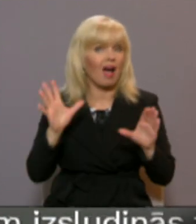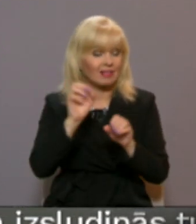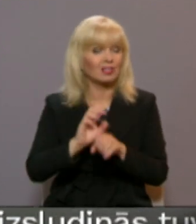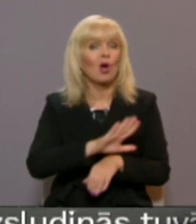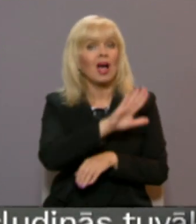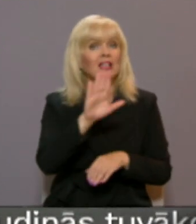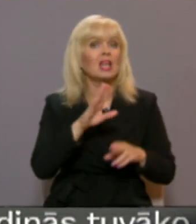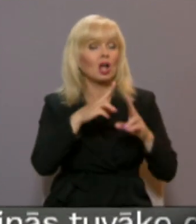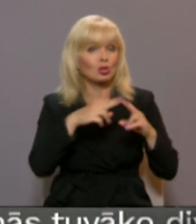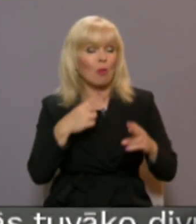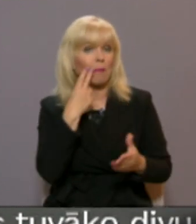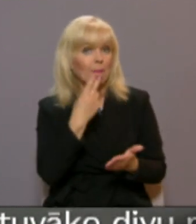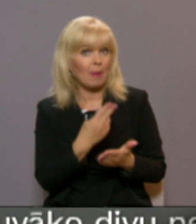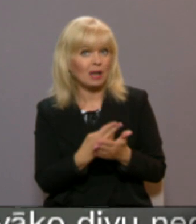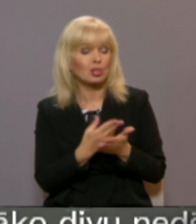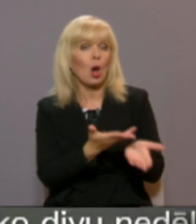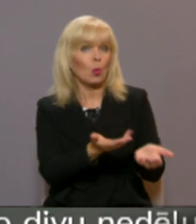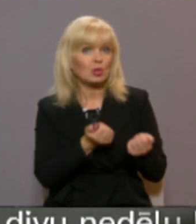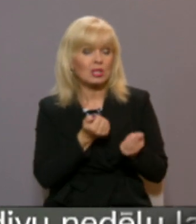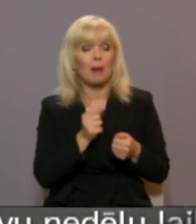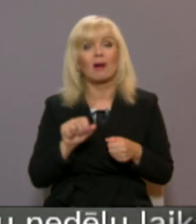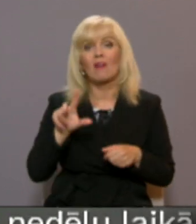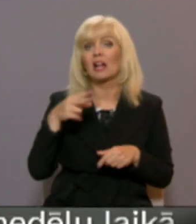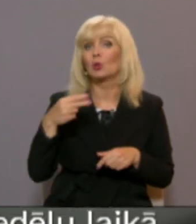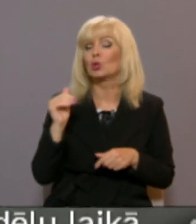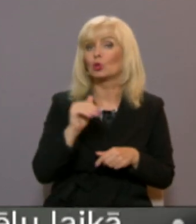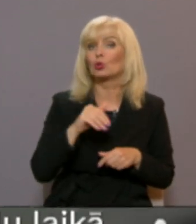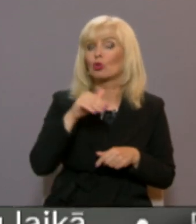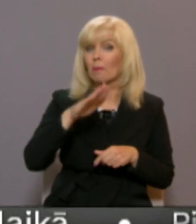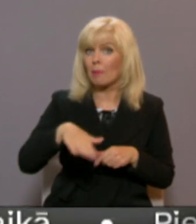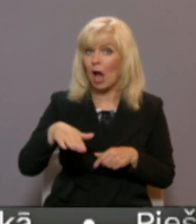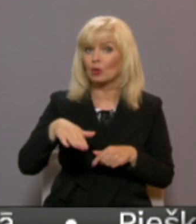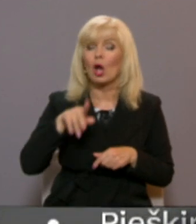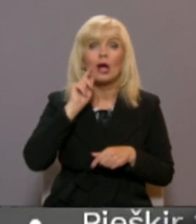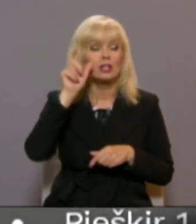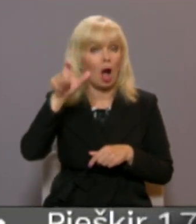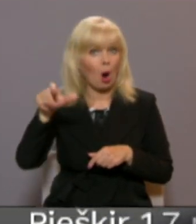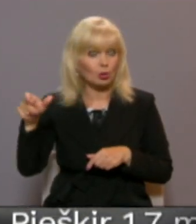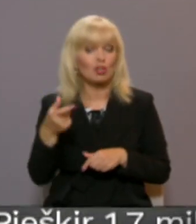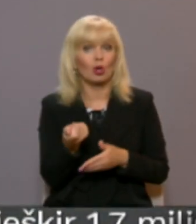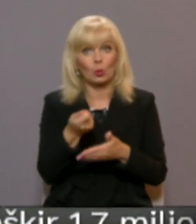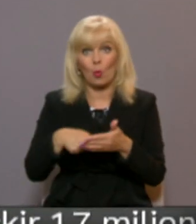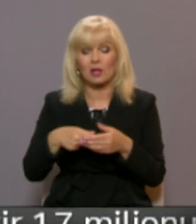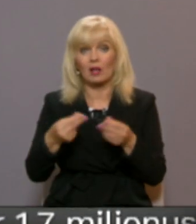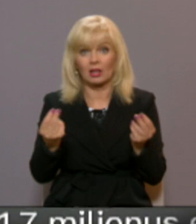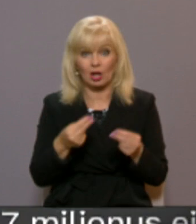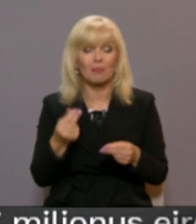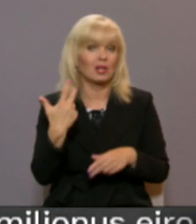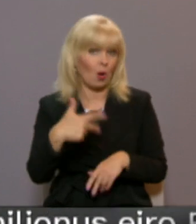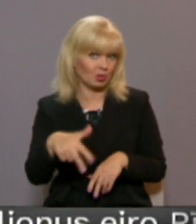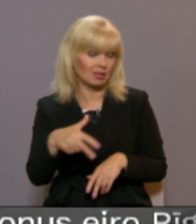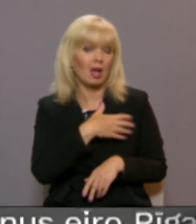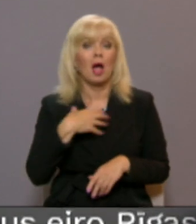nometnes, kurās paredzēts, ka uzņems vairāk nekā 20 tūkstoši bērnu un jauniešu. Šobrīd noslēgti līgumu ar teju jau 30